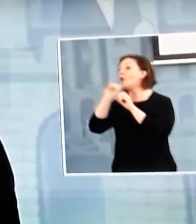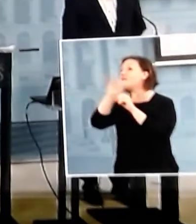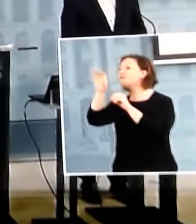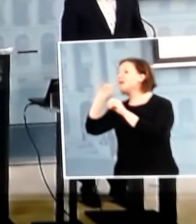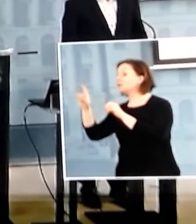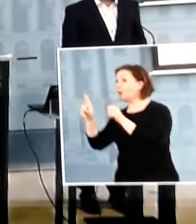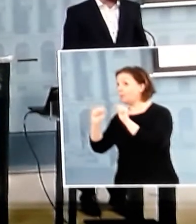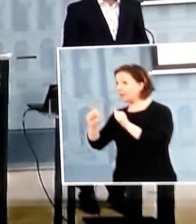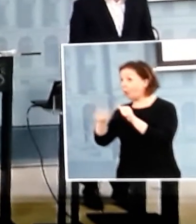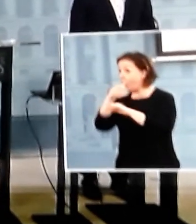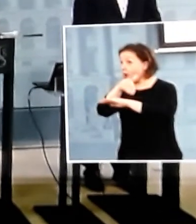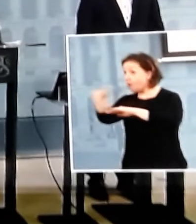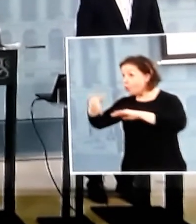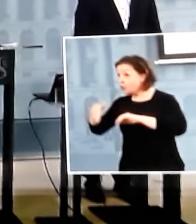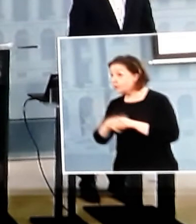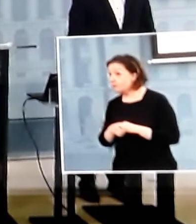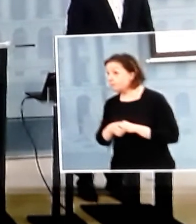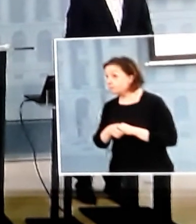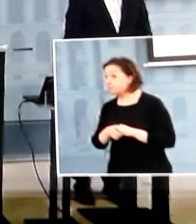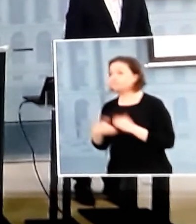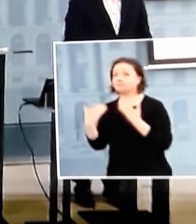Kiitoksia MTV-uutiset.